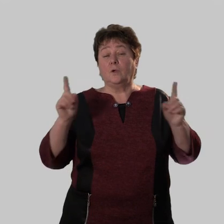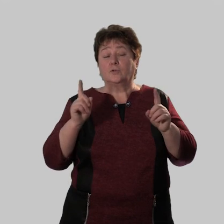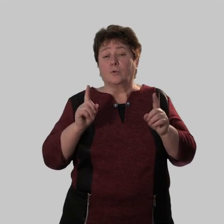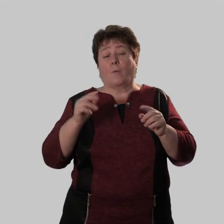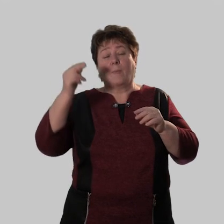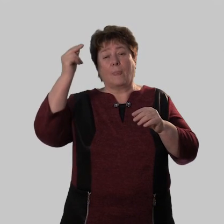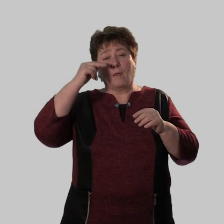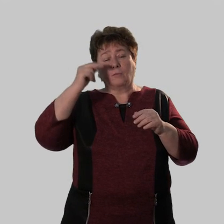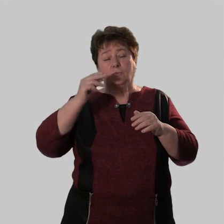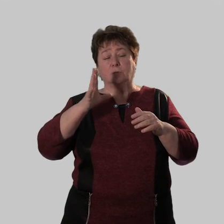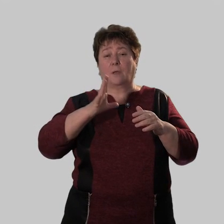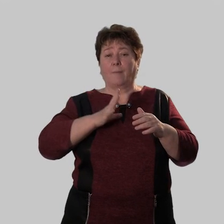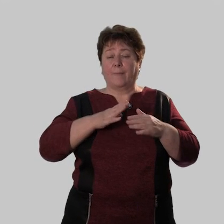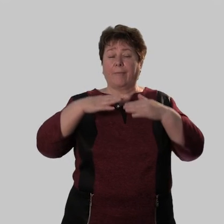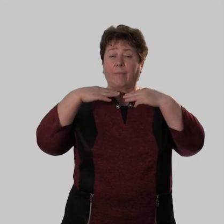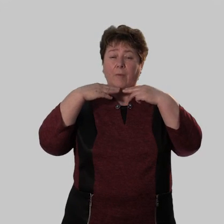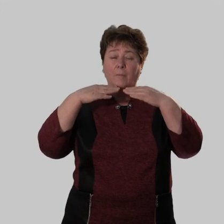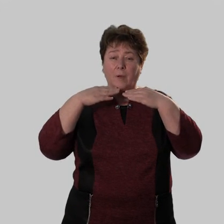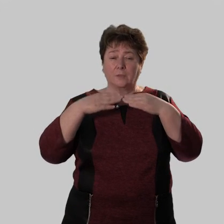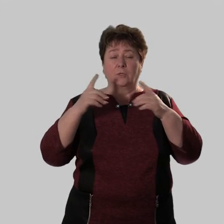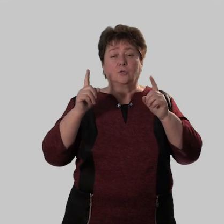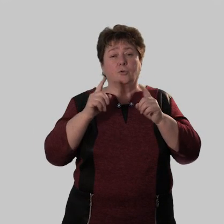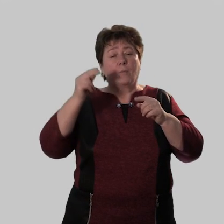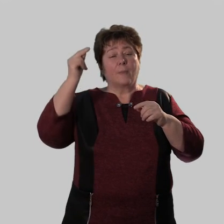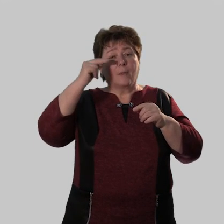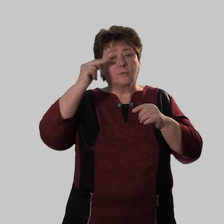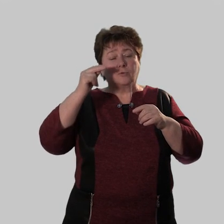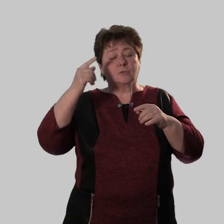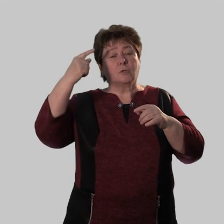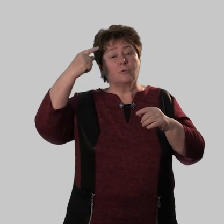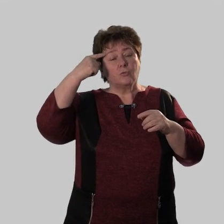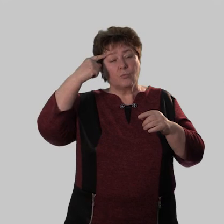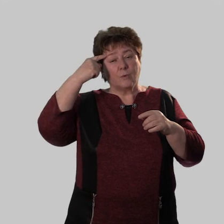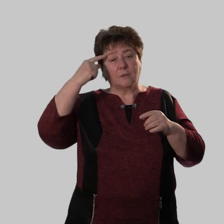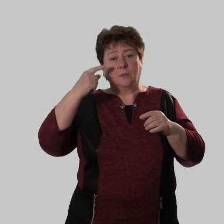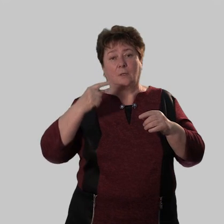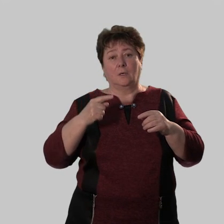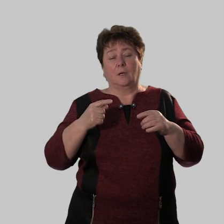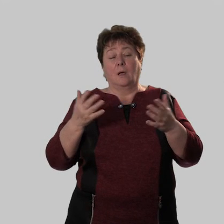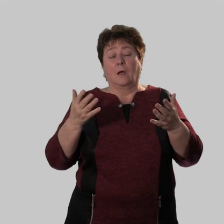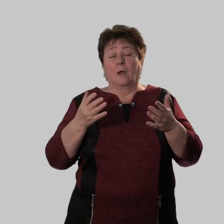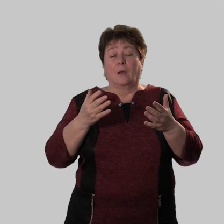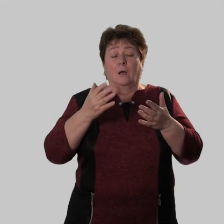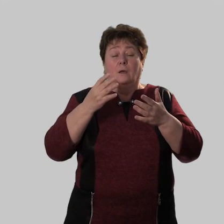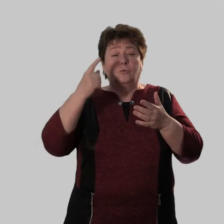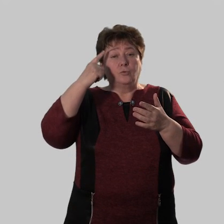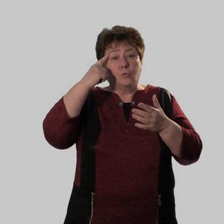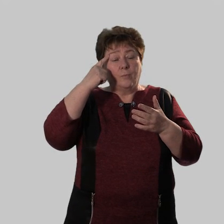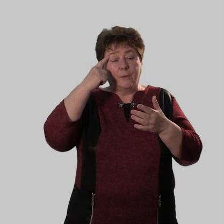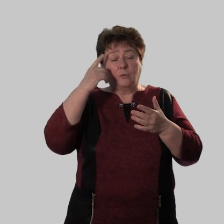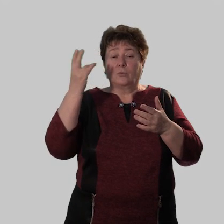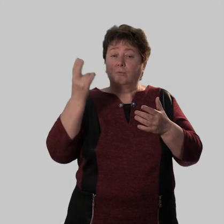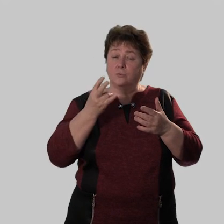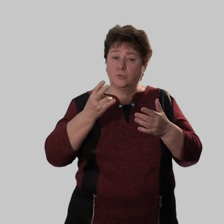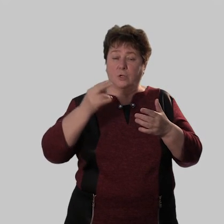Чтобы научиться быть внимательным, чтобы научиться думать. Оказывается,